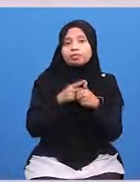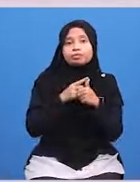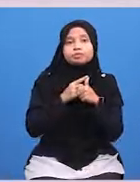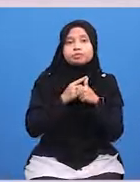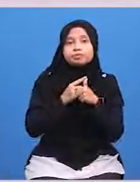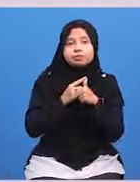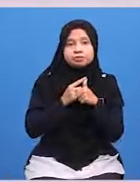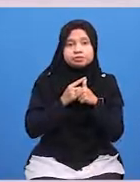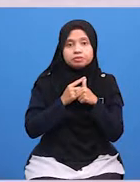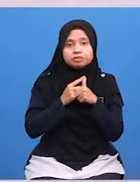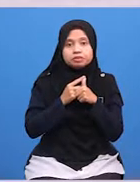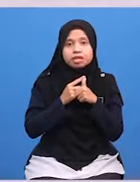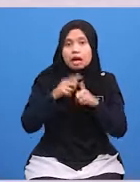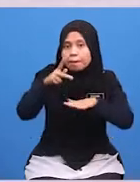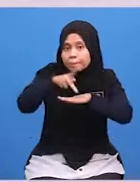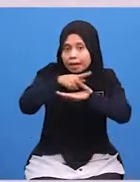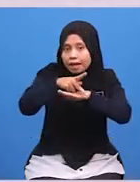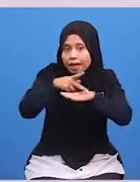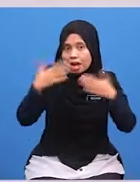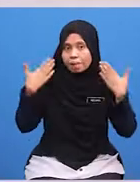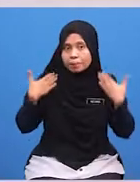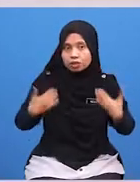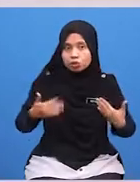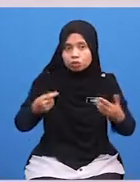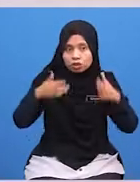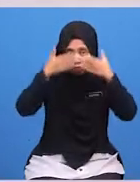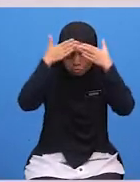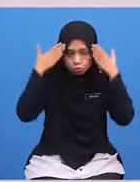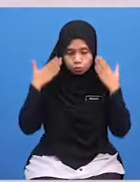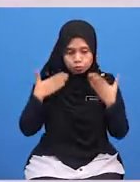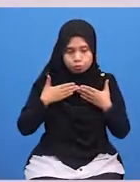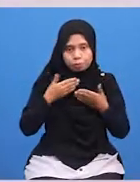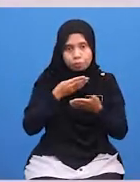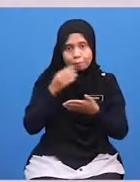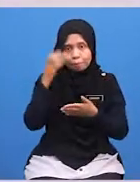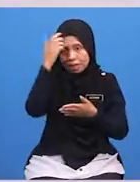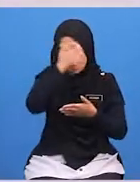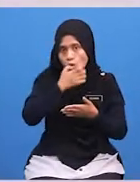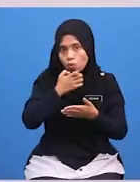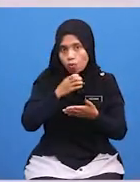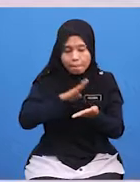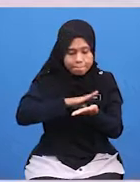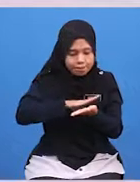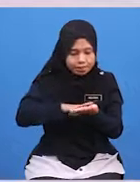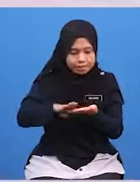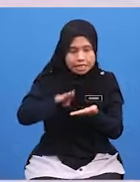Memakai Pakaian Yang Menutup Aurat Bersih